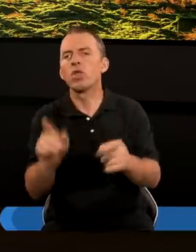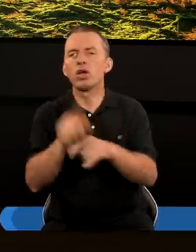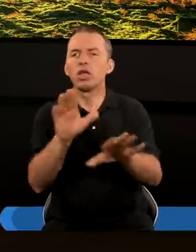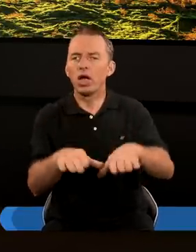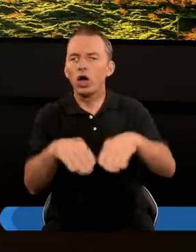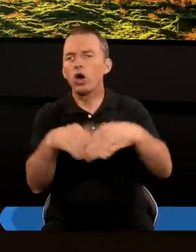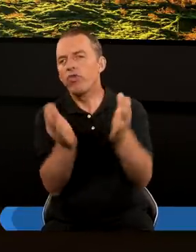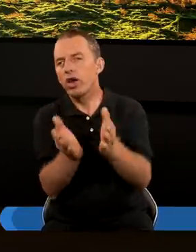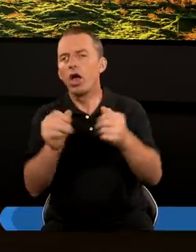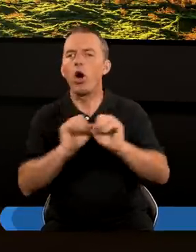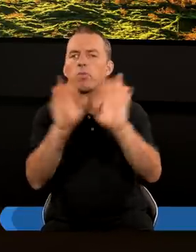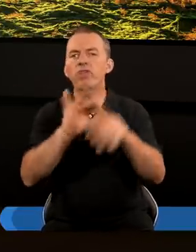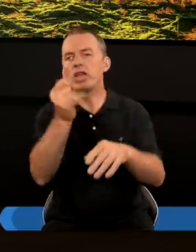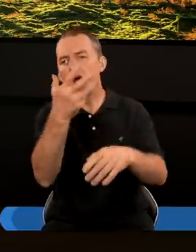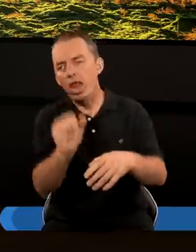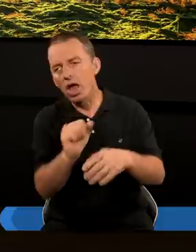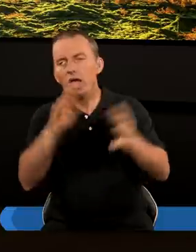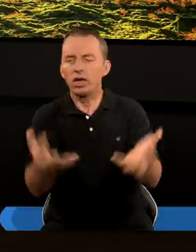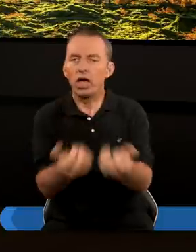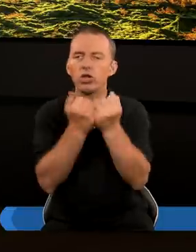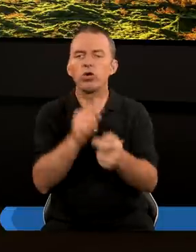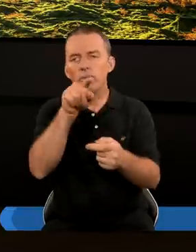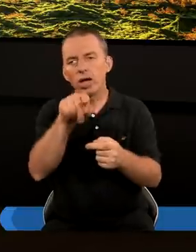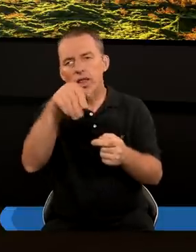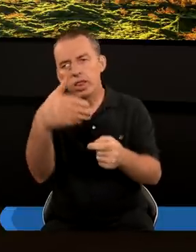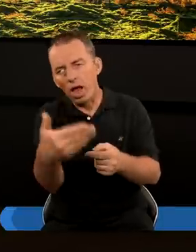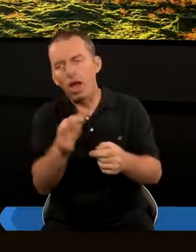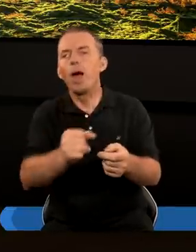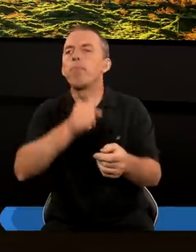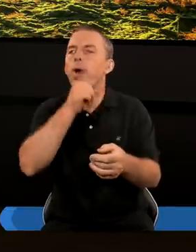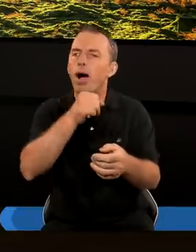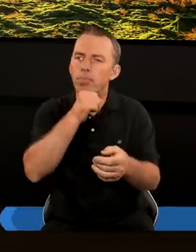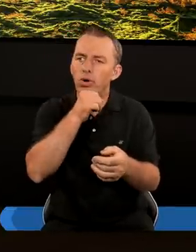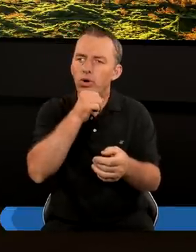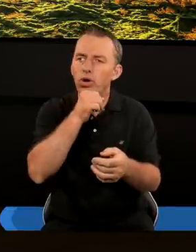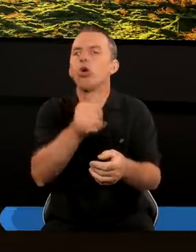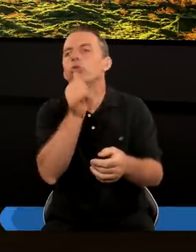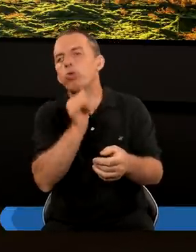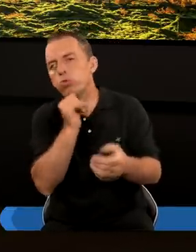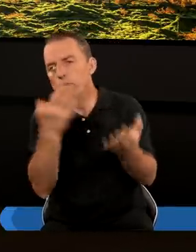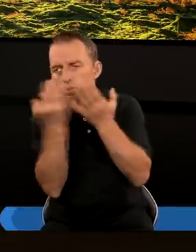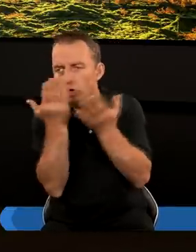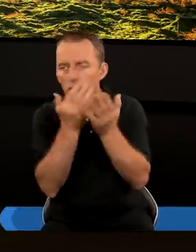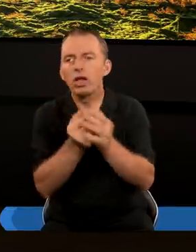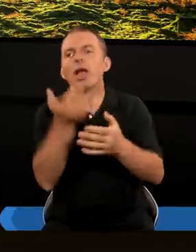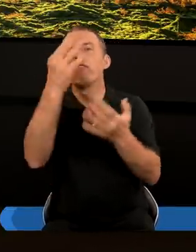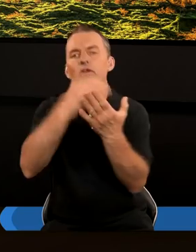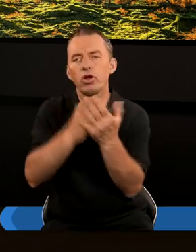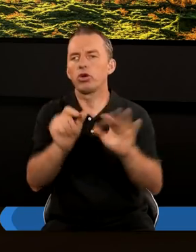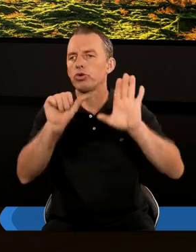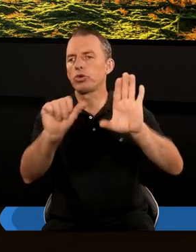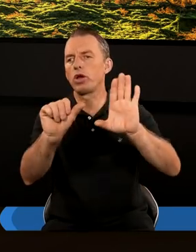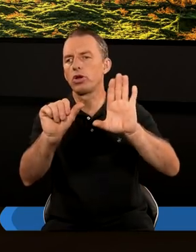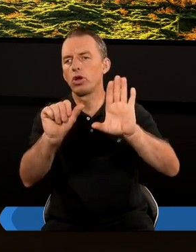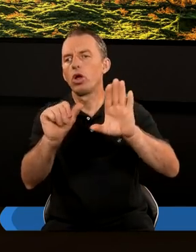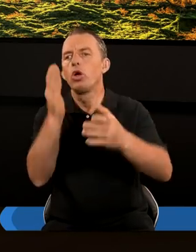kiedy otwieramy Księgę Apokalipsy, znajdujemy tam Babylon i spróbujmy przeczytać, bo tych fragmentów jest